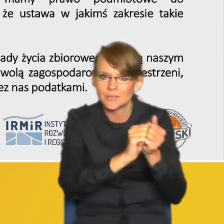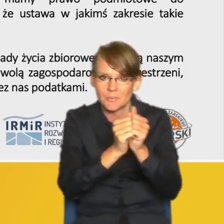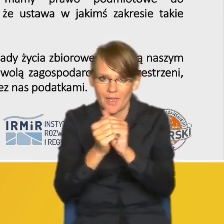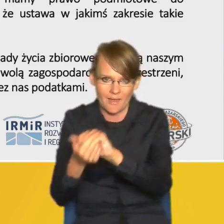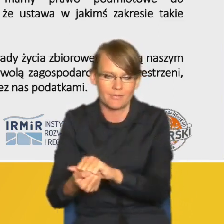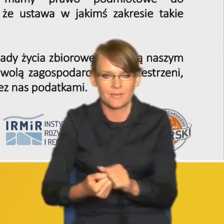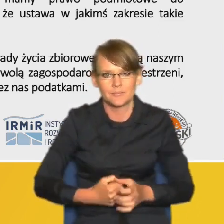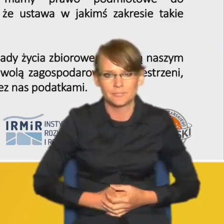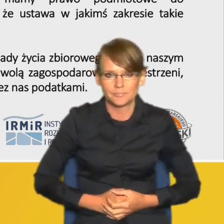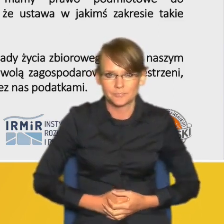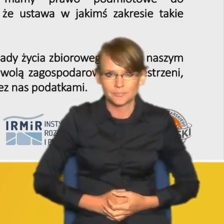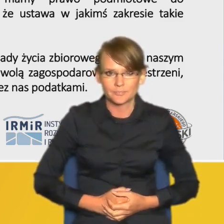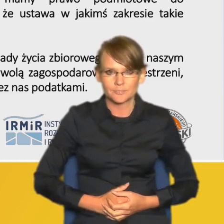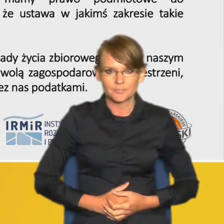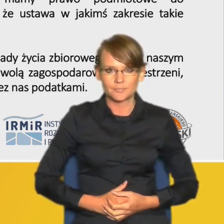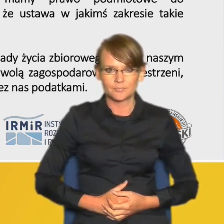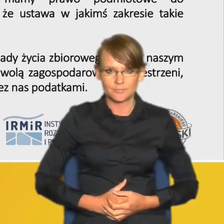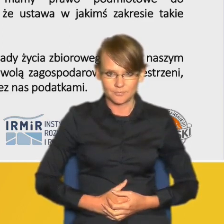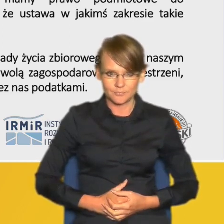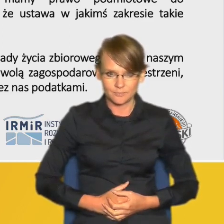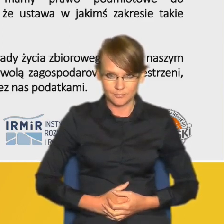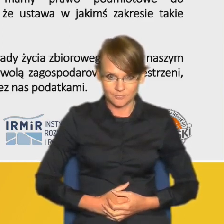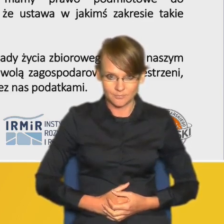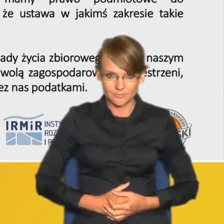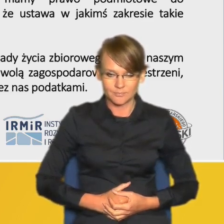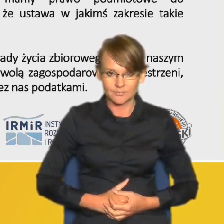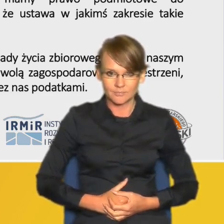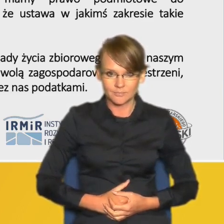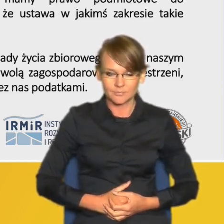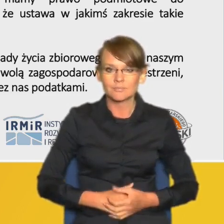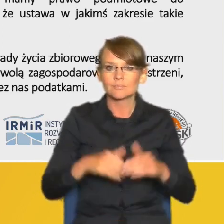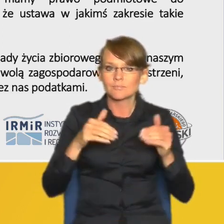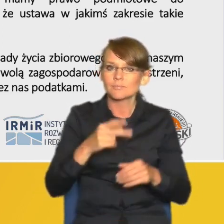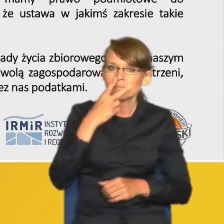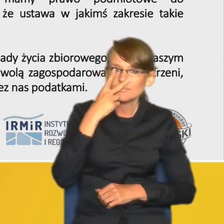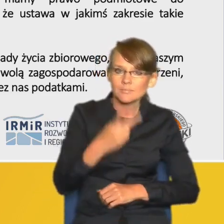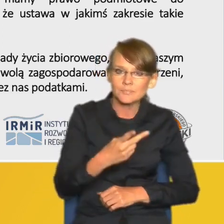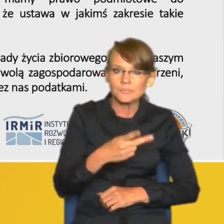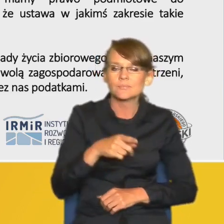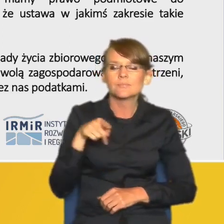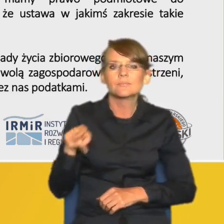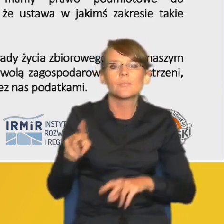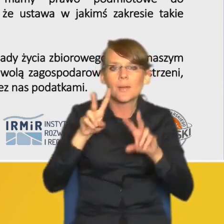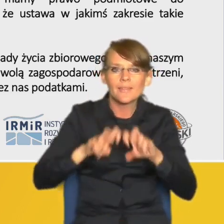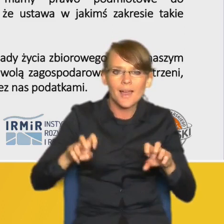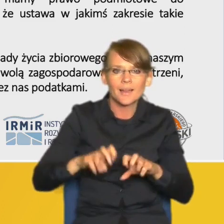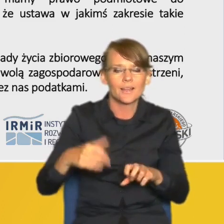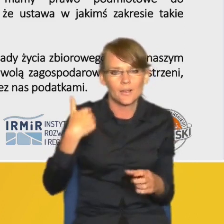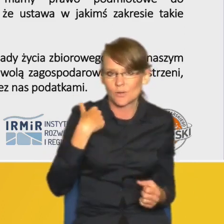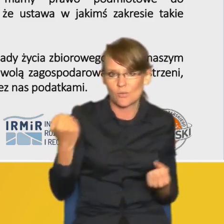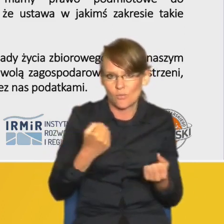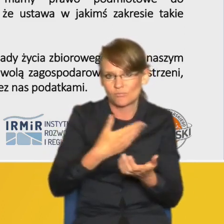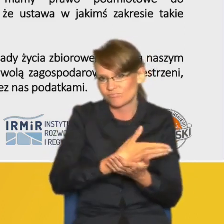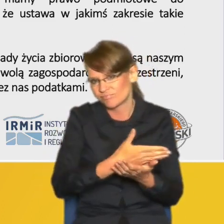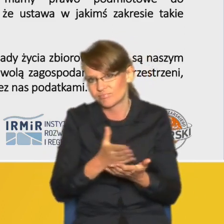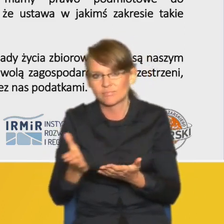jeżeli byśmy wzięli zakres przedmiotowy naszego badania to on był szeroki on obejmował